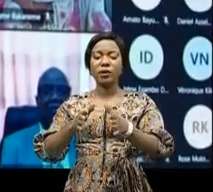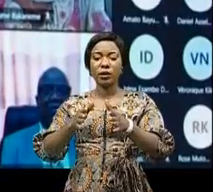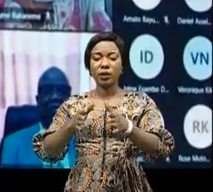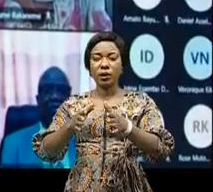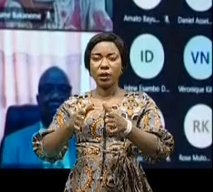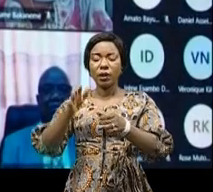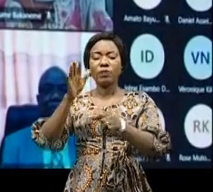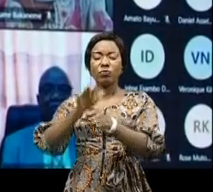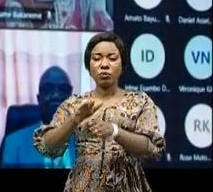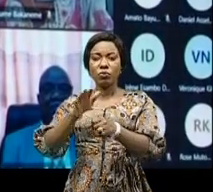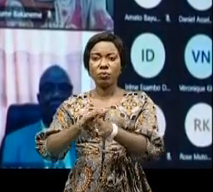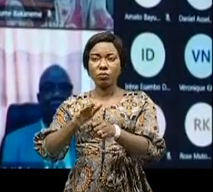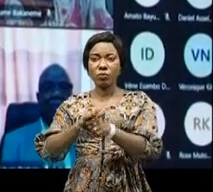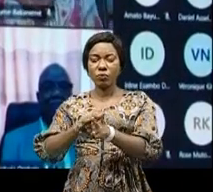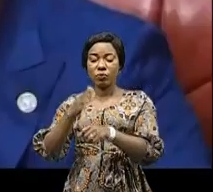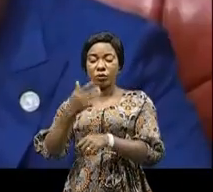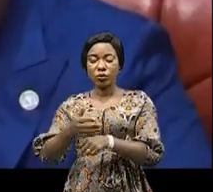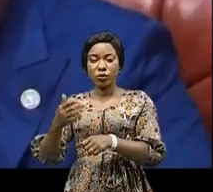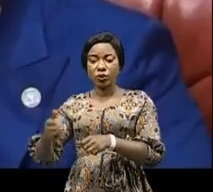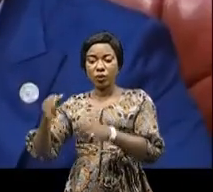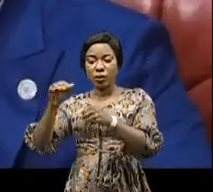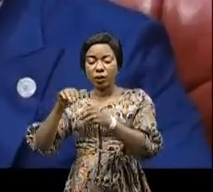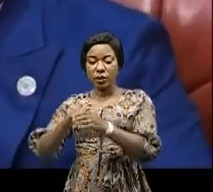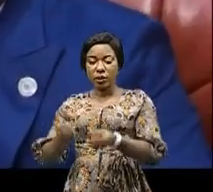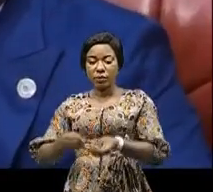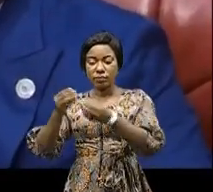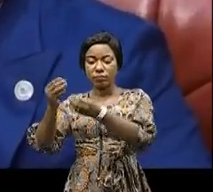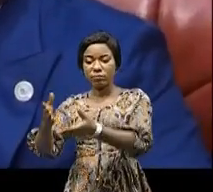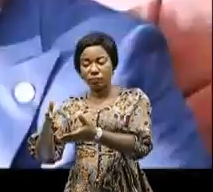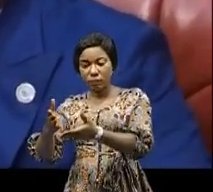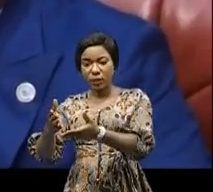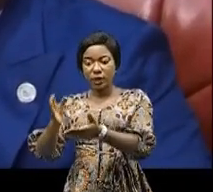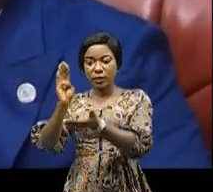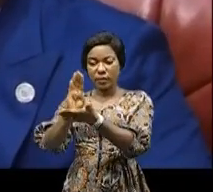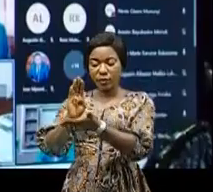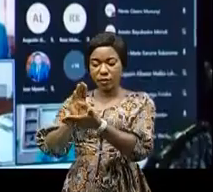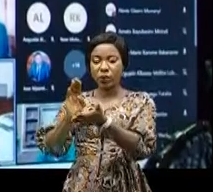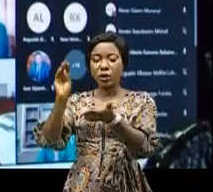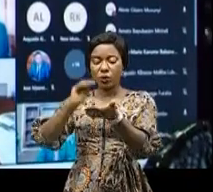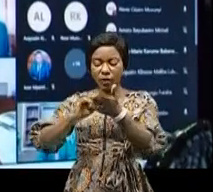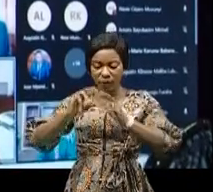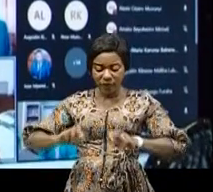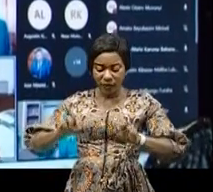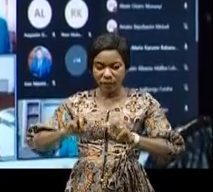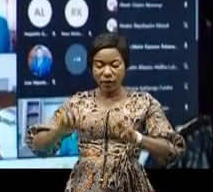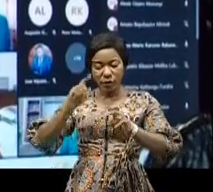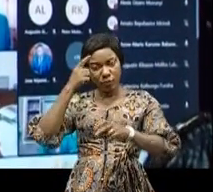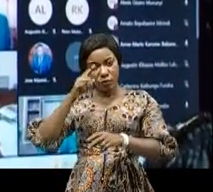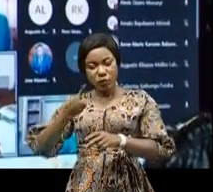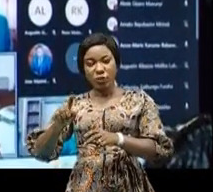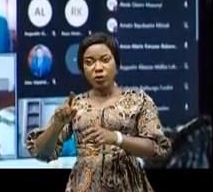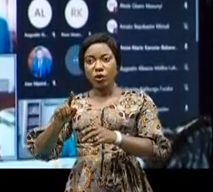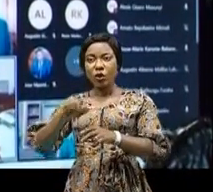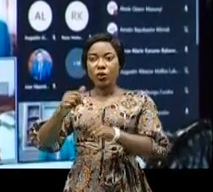plusieurs plaintes concernant des irrégularités dans l'ortoi de celle-ci. Les premières vérifications ont mis à l'évidence l